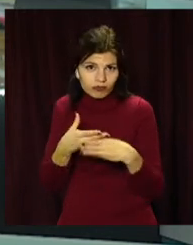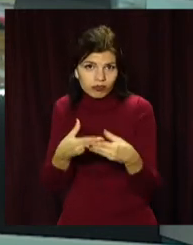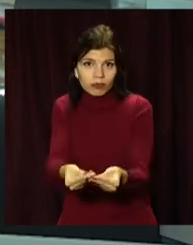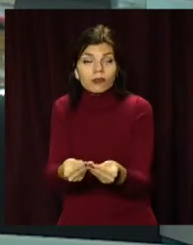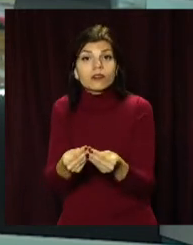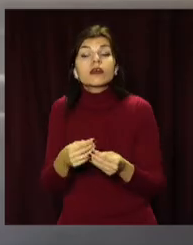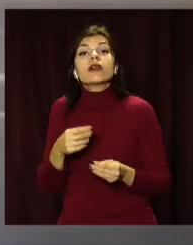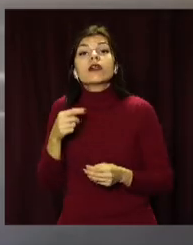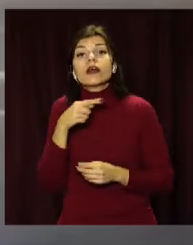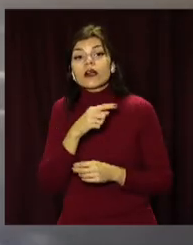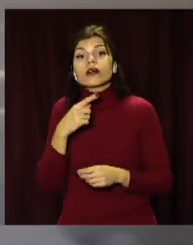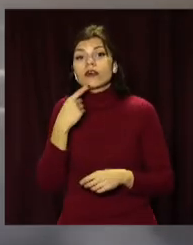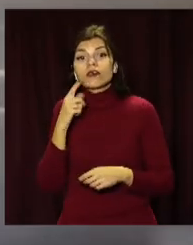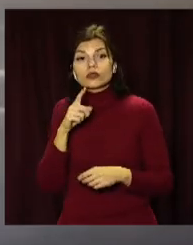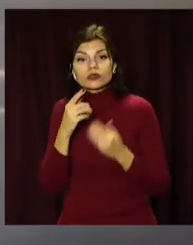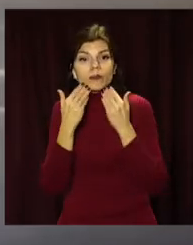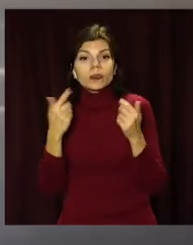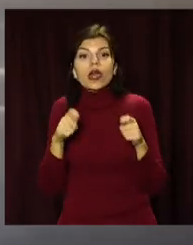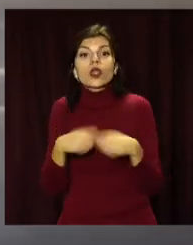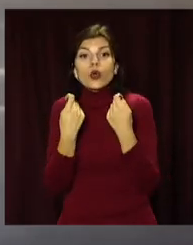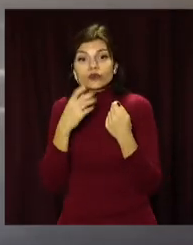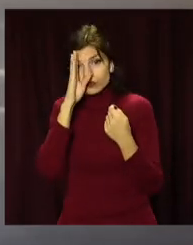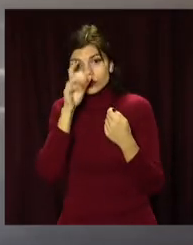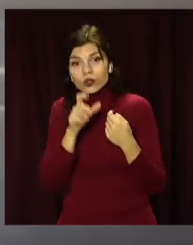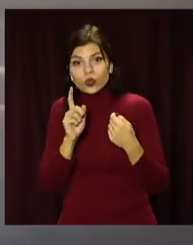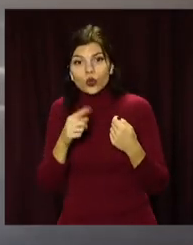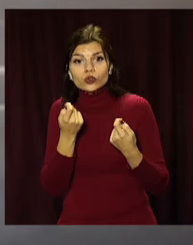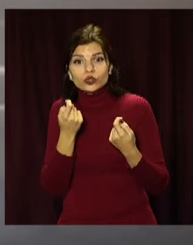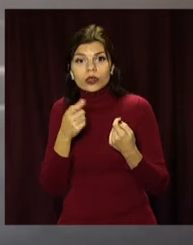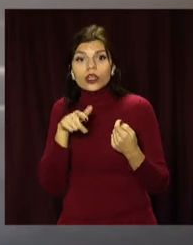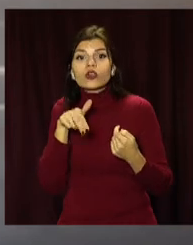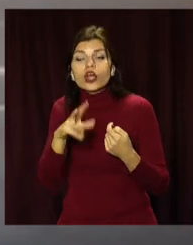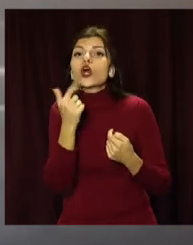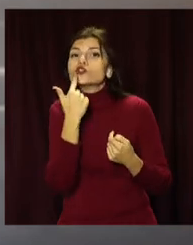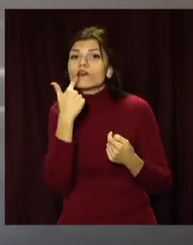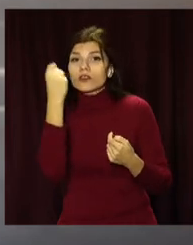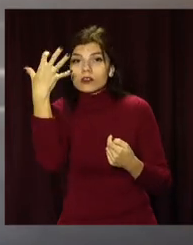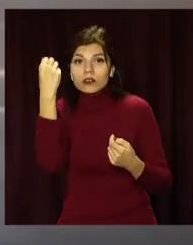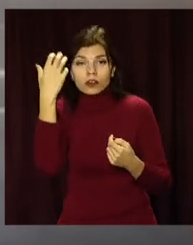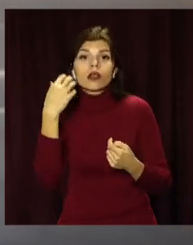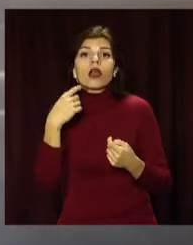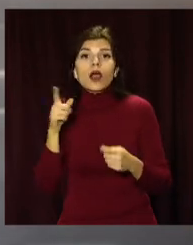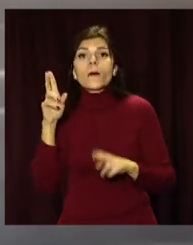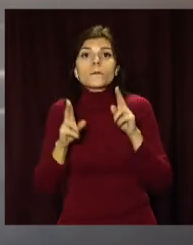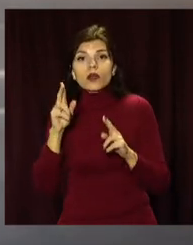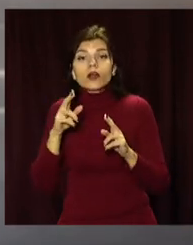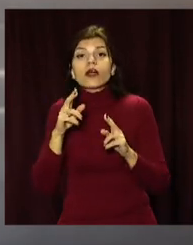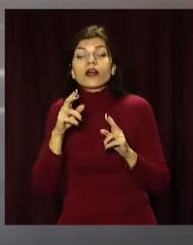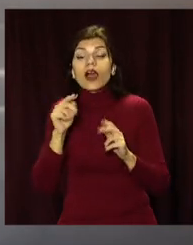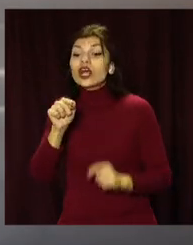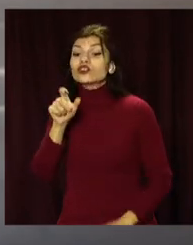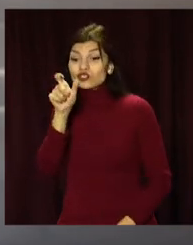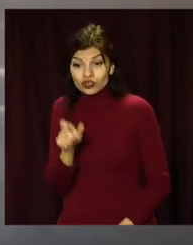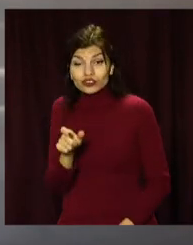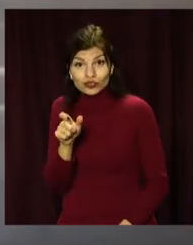інформацією правоохоронців, останній також порушив правила дорожнього руху і йшов на червоний. Постраждалого доправили в міську лікарню номер